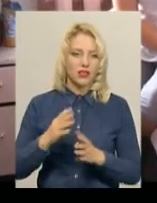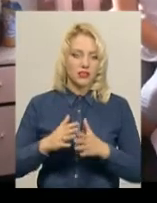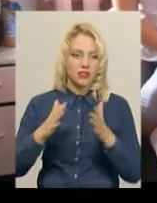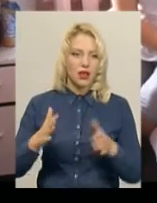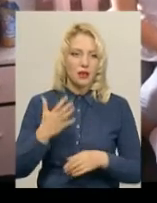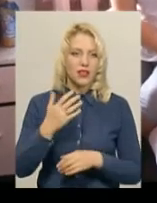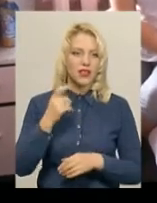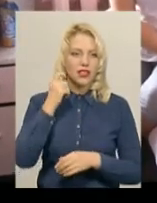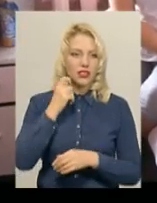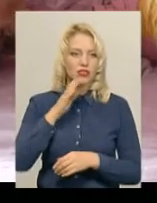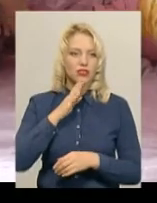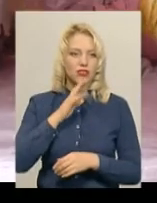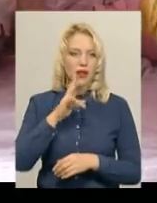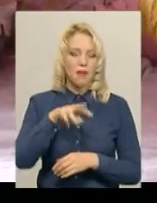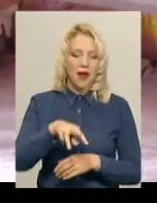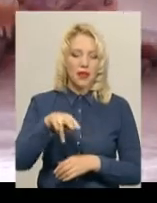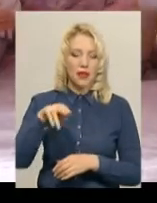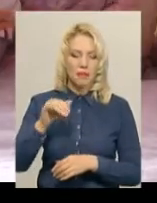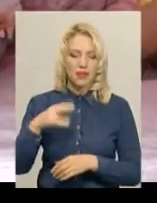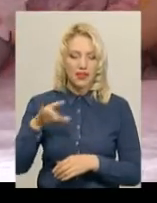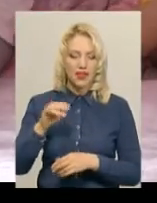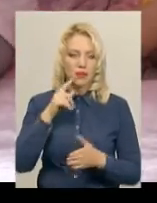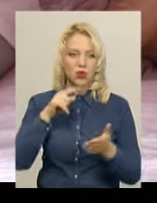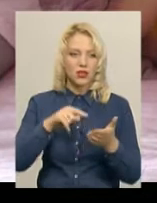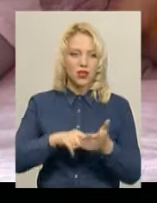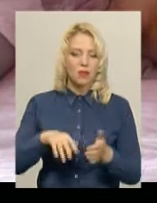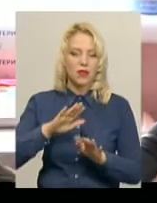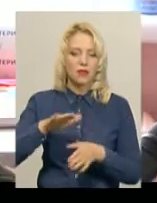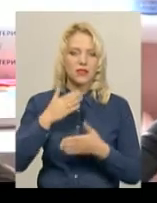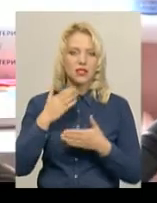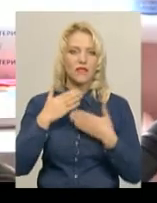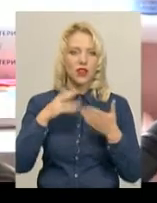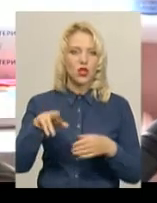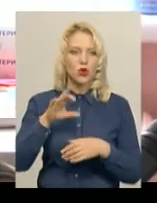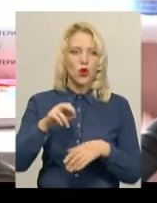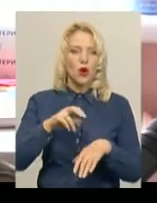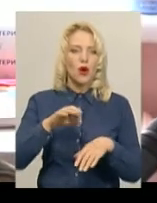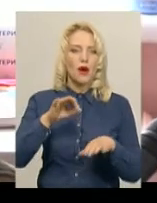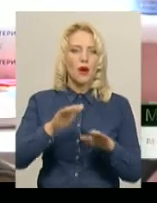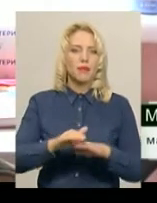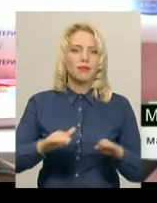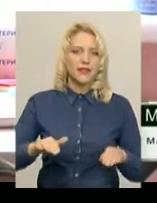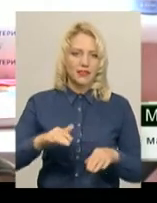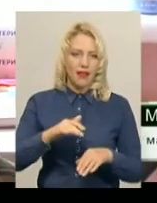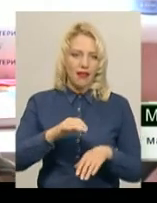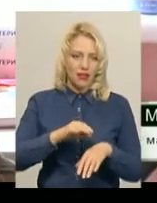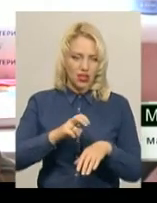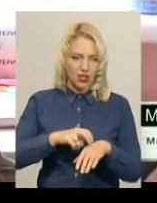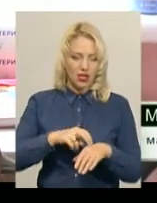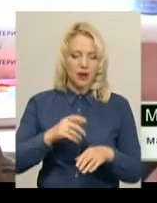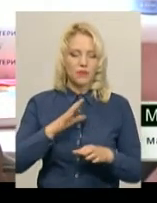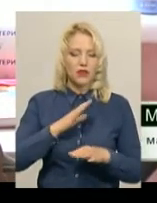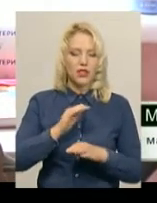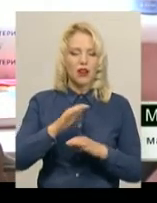Олександрою Марія Пиндик до інфекційної лікарні потрапила після звернення до педіатра. У дитини в три часа ночі почалася дуже рвота,